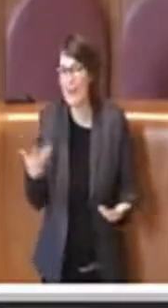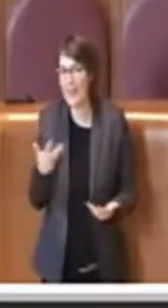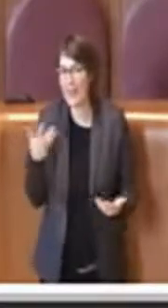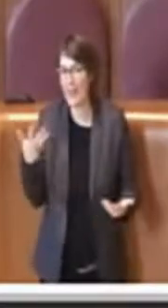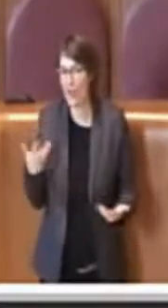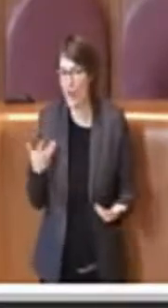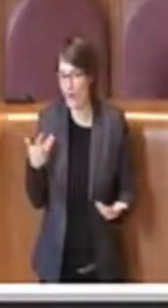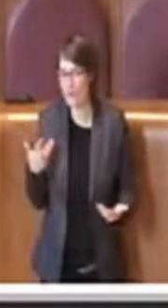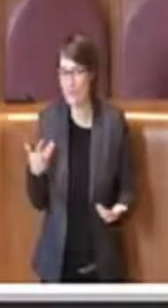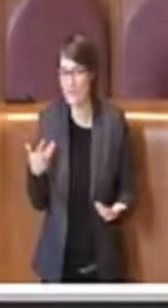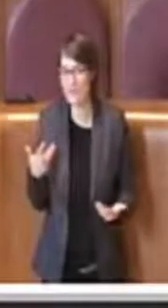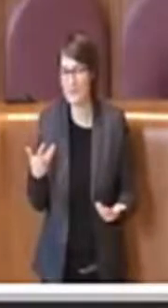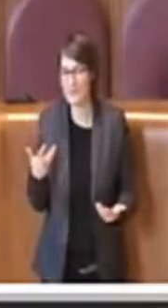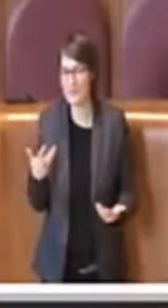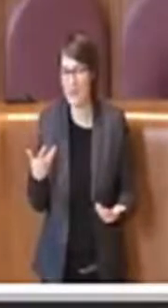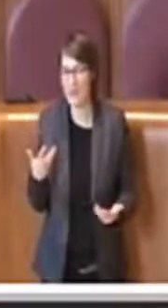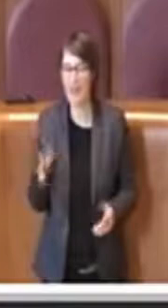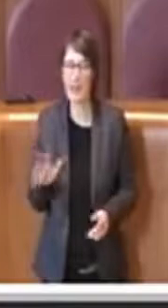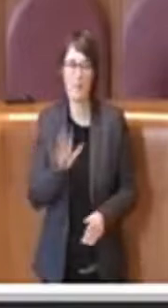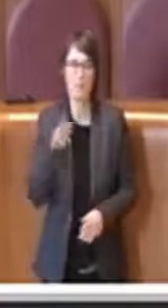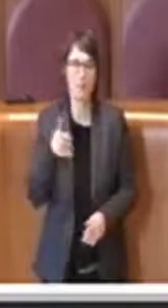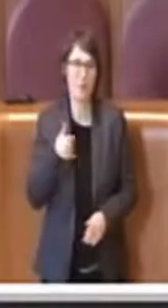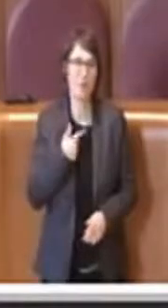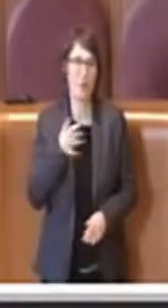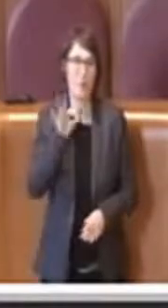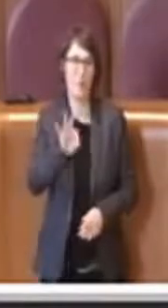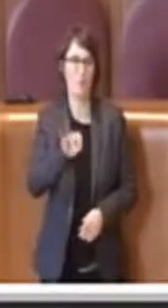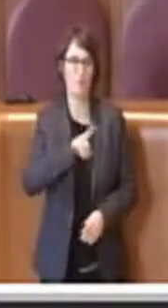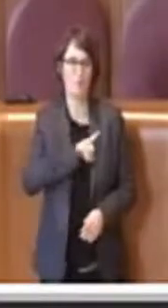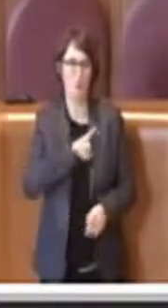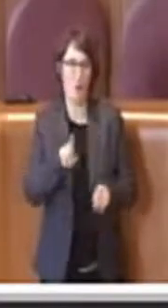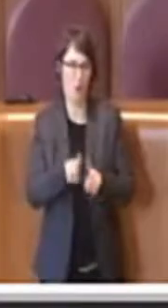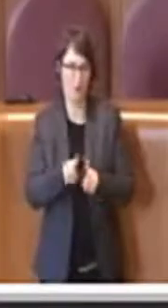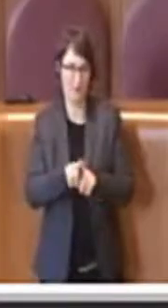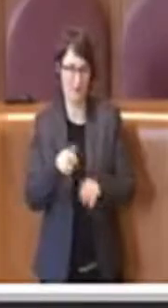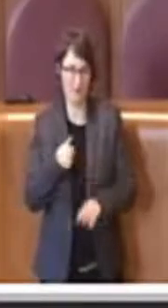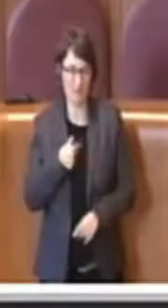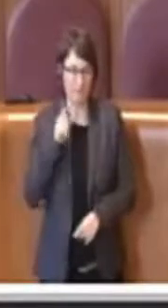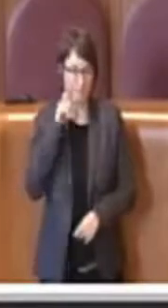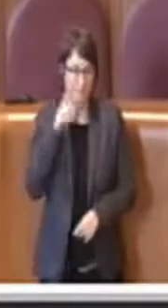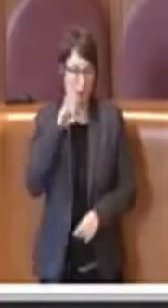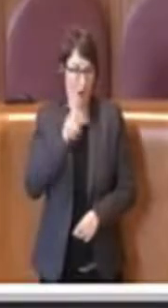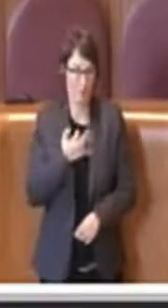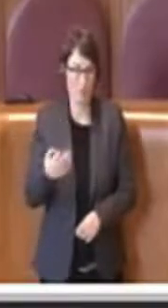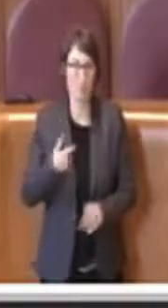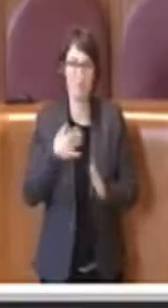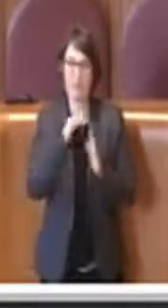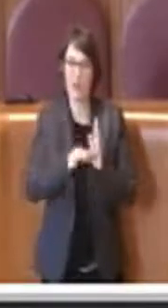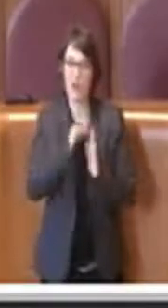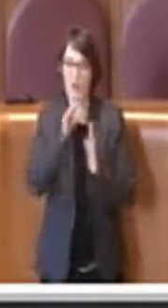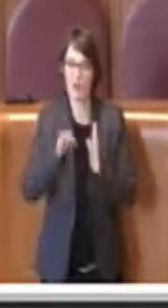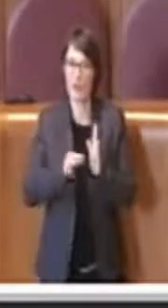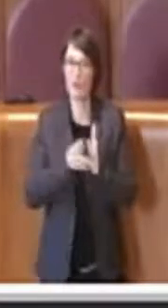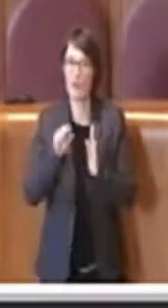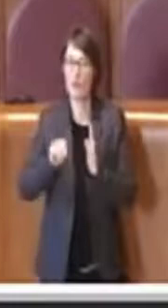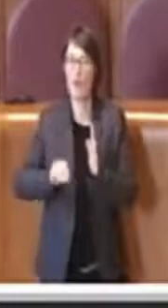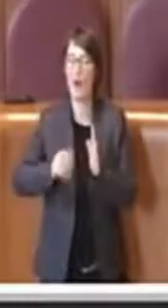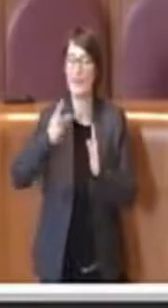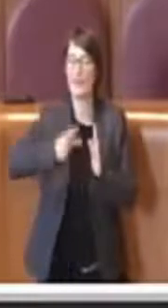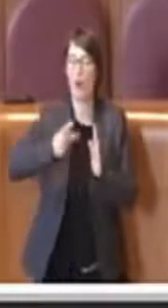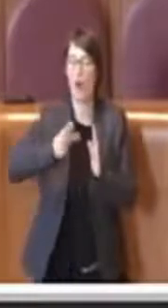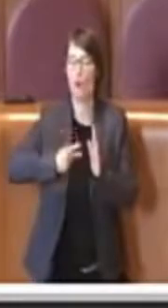sostanzialmente è anche il mio stesso obiettivo. Se ho ben capito, l'ordine del giorno chiede nel secondo punto quello di